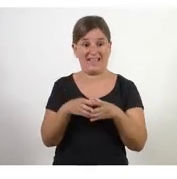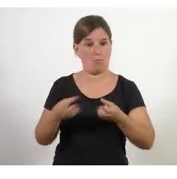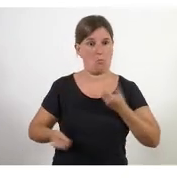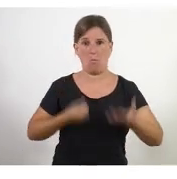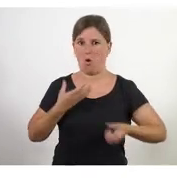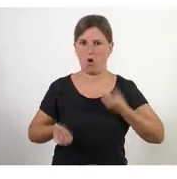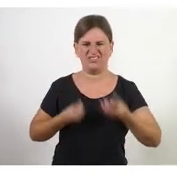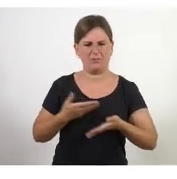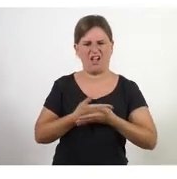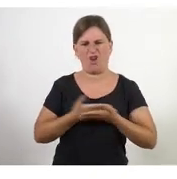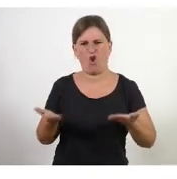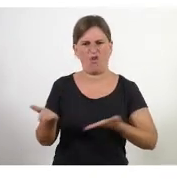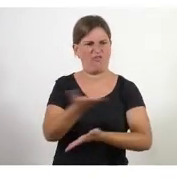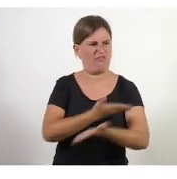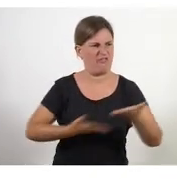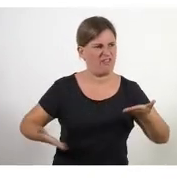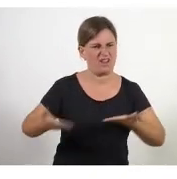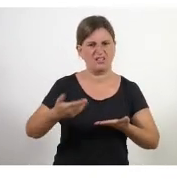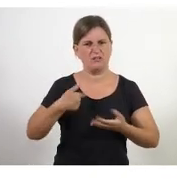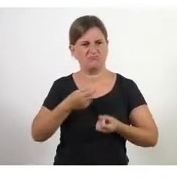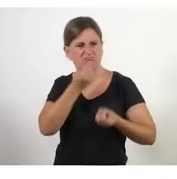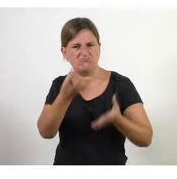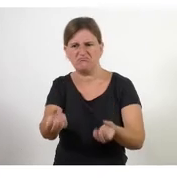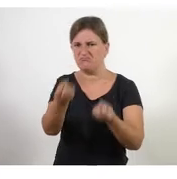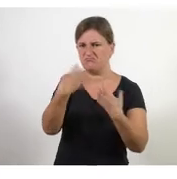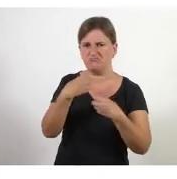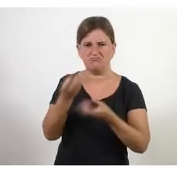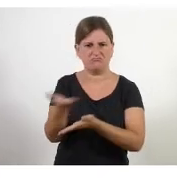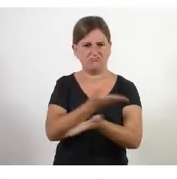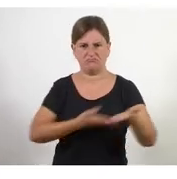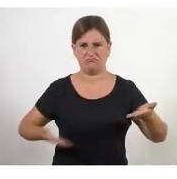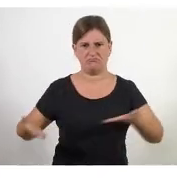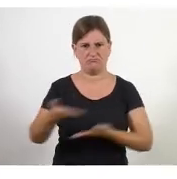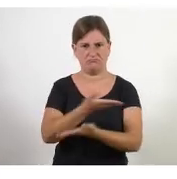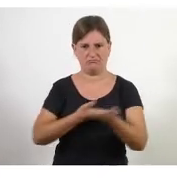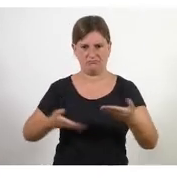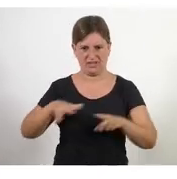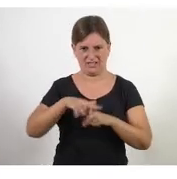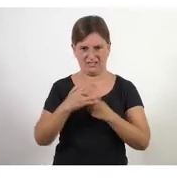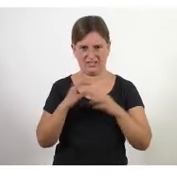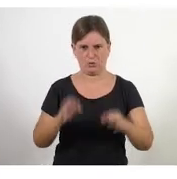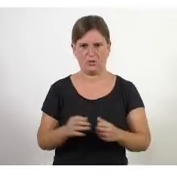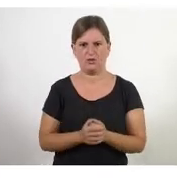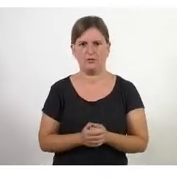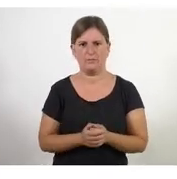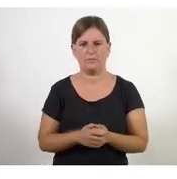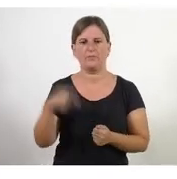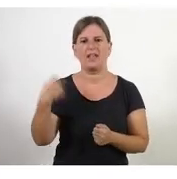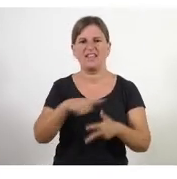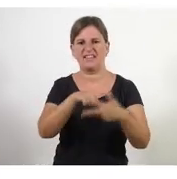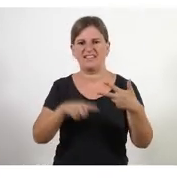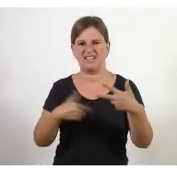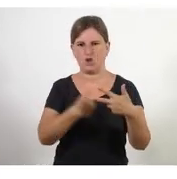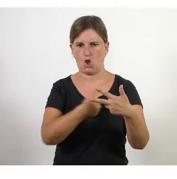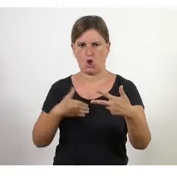amb molta confiança de poder parlar del que està passant des d'aquí existeixen tres rols dins